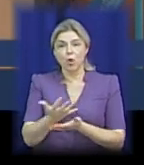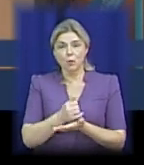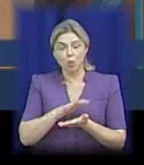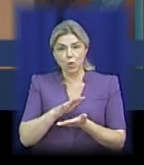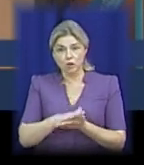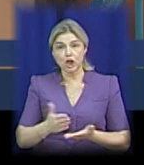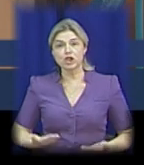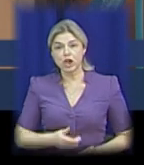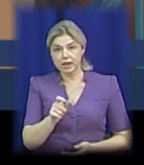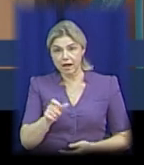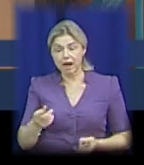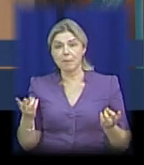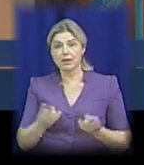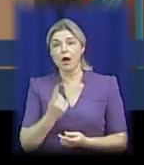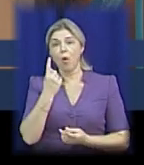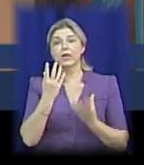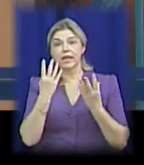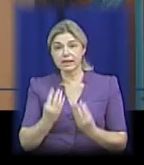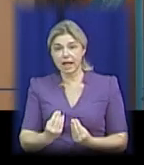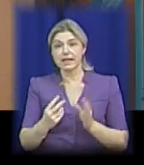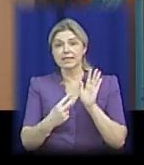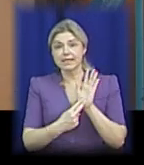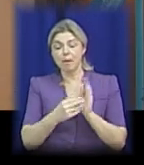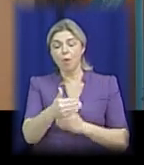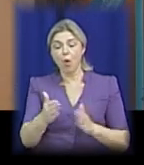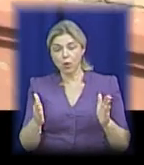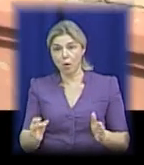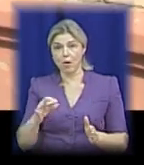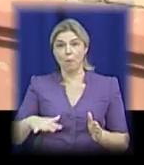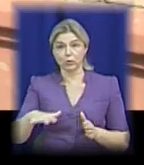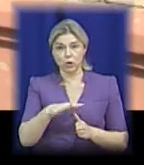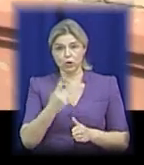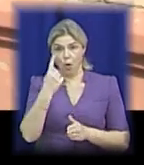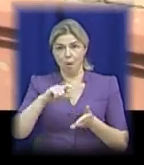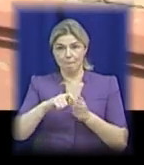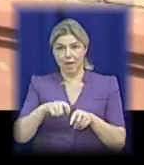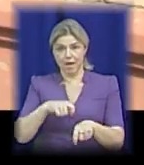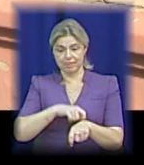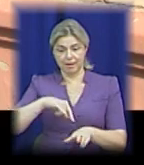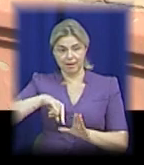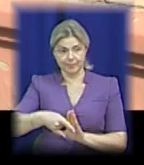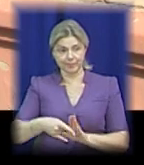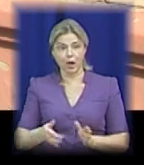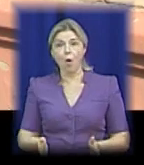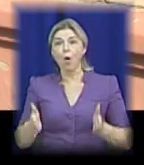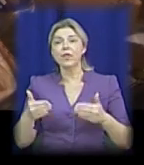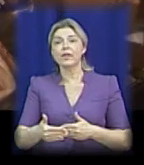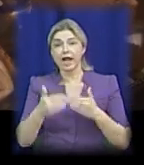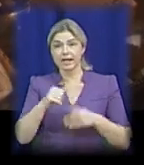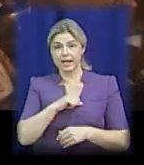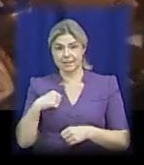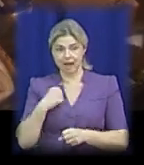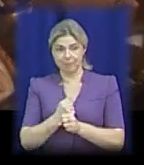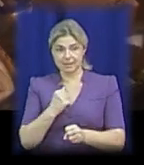знадобився один день – сім вільних коробок та площа метр на метр. Контейнери зробили власноруч, на стіни почепили